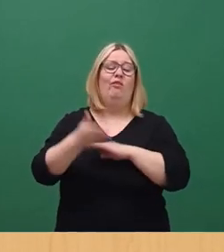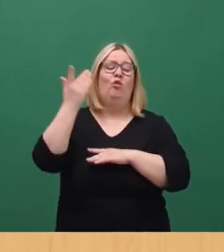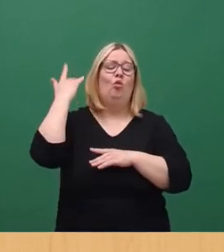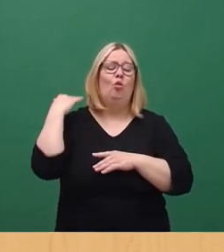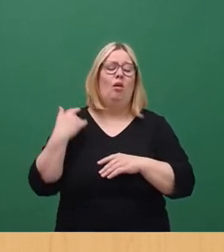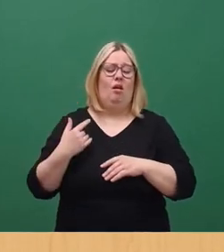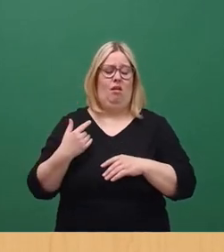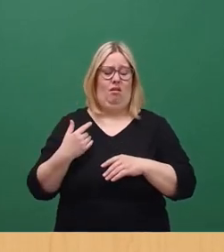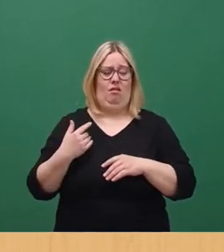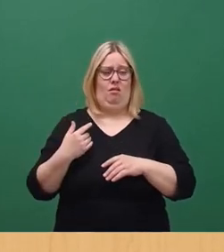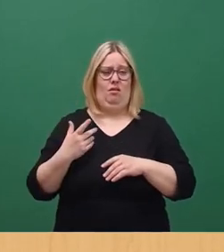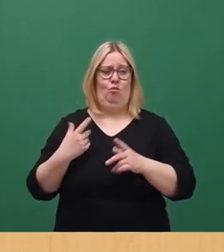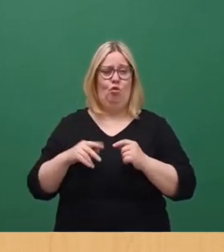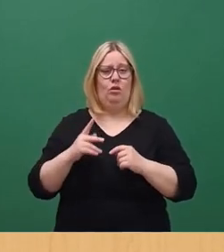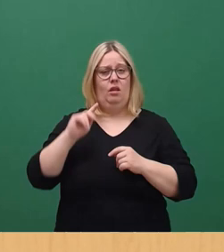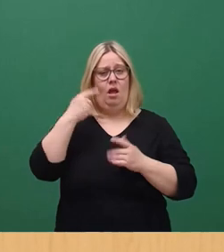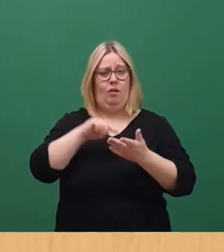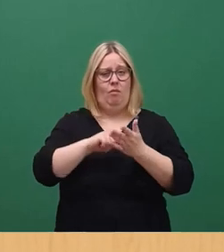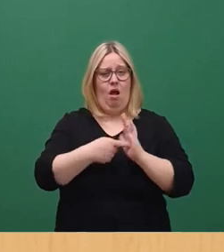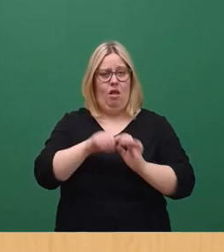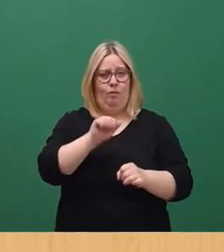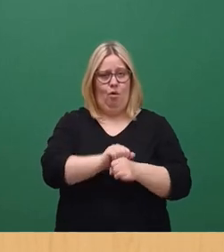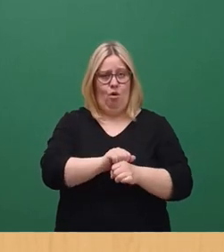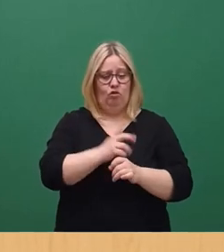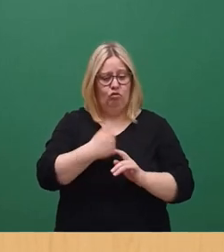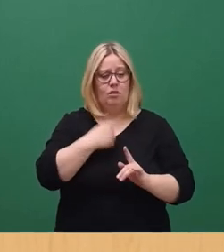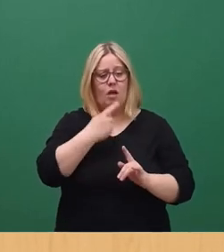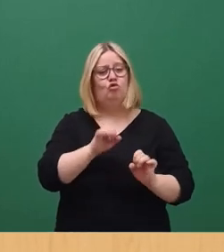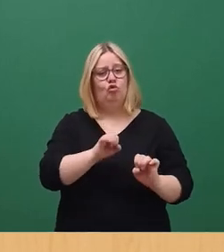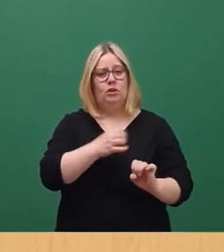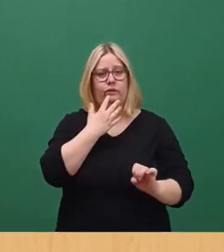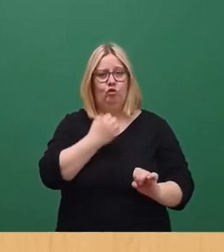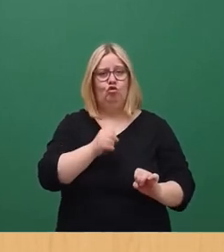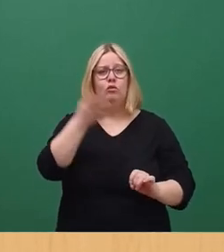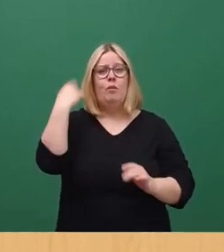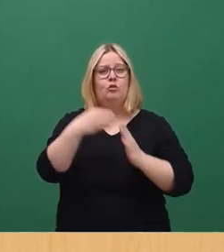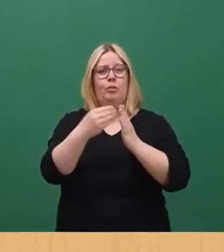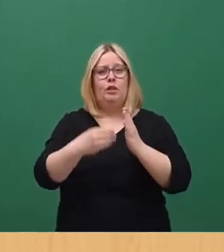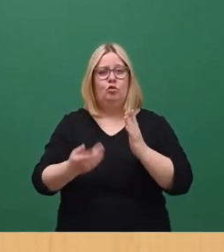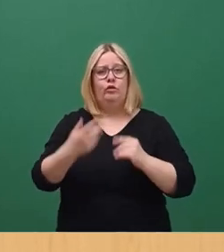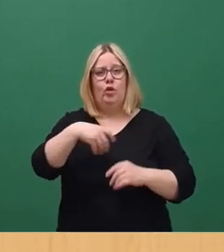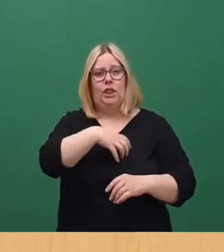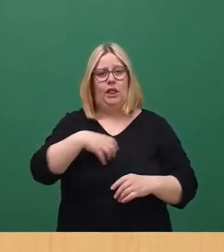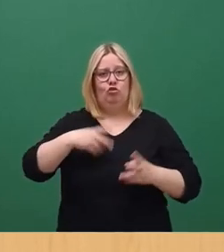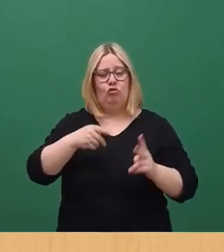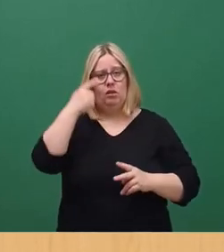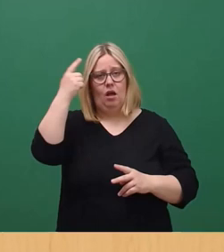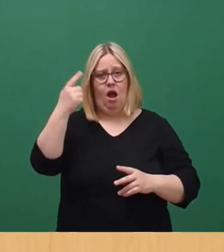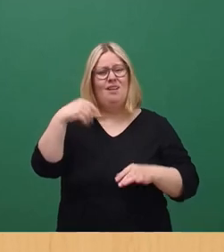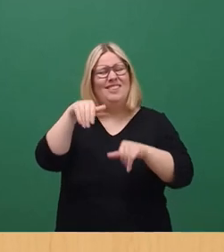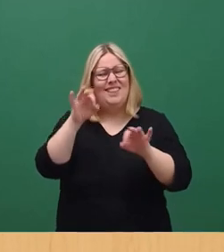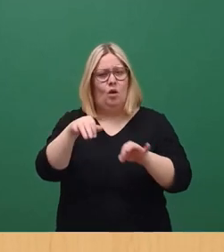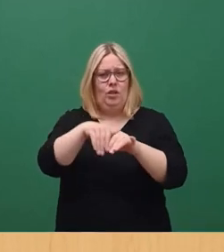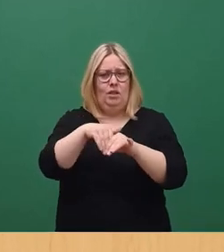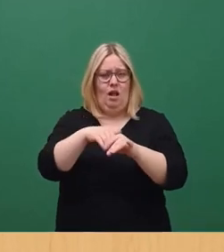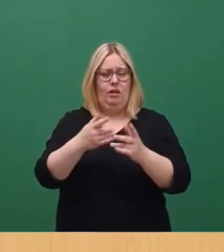die untere Denkmalbehörde die Unterschutzstellung angeregt hat, unter anderem eine Petition an den Dresdner Stadtrat, genau auch die